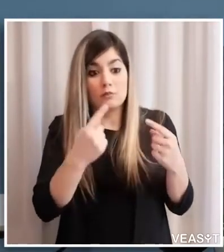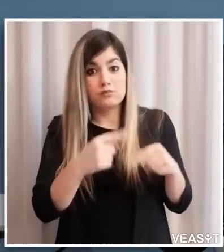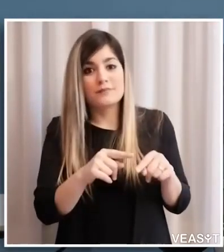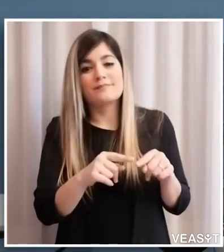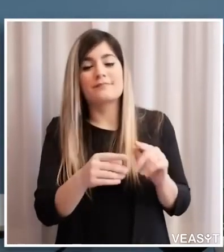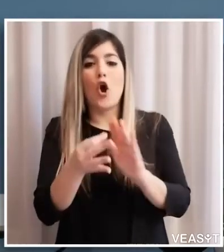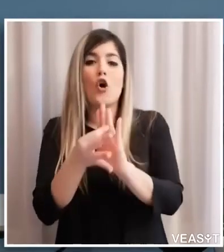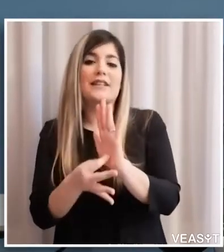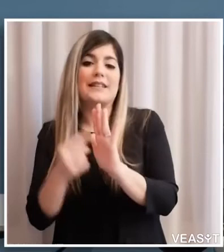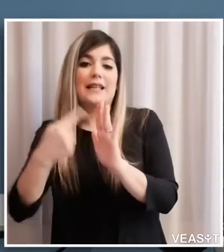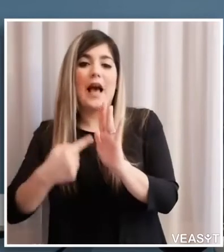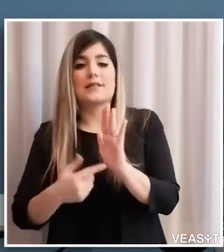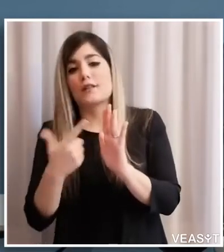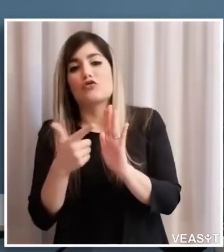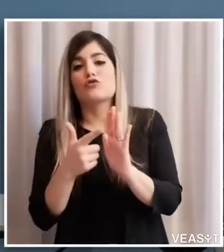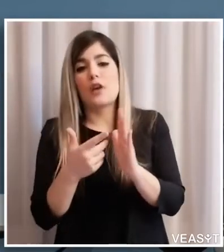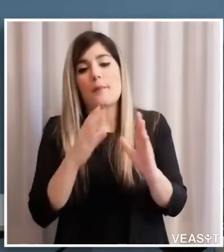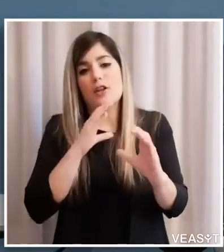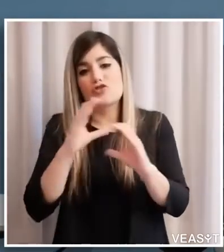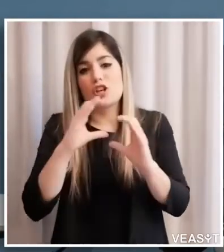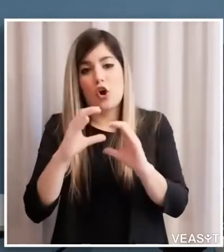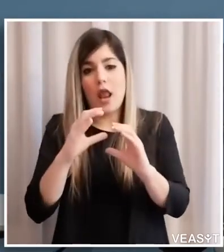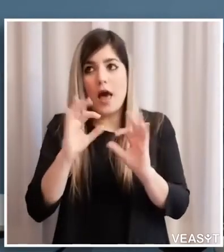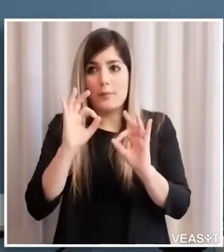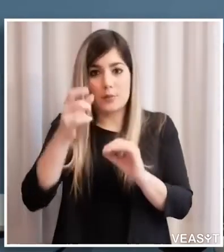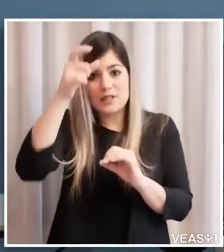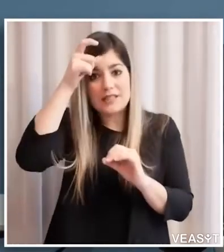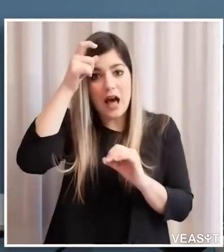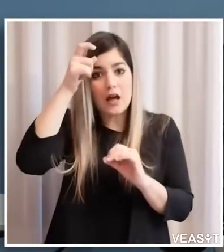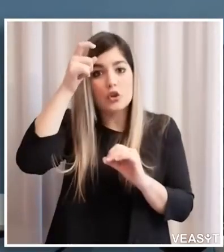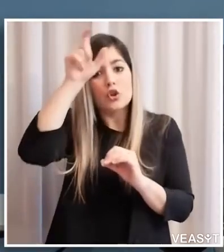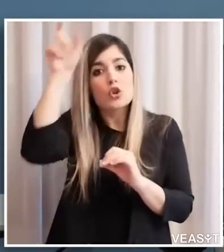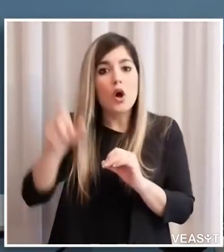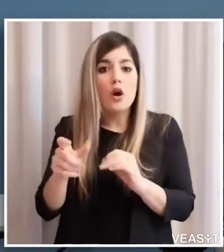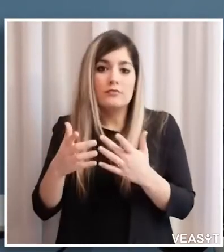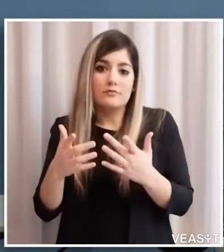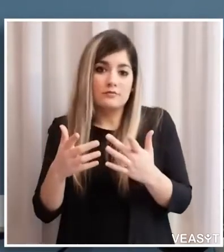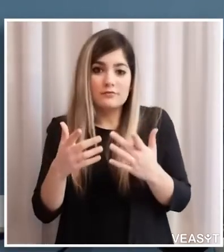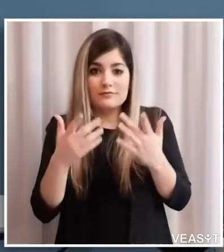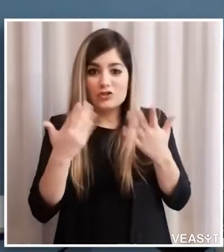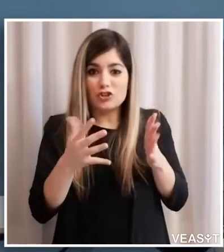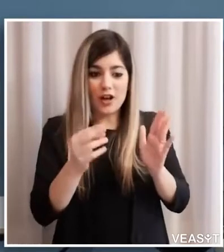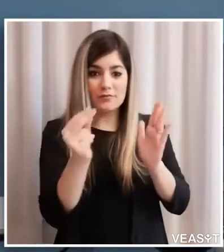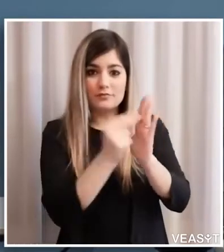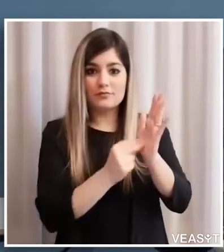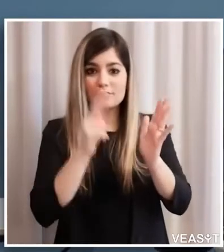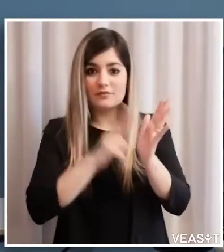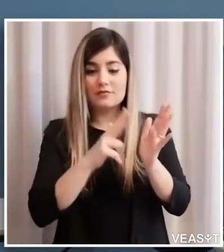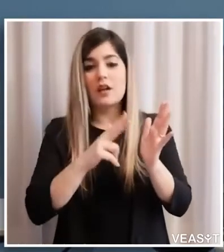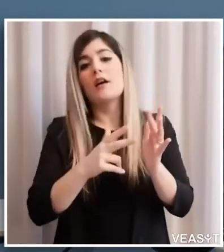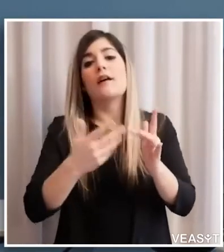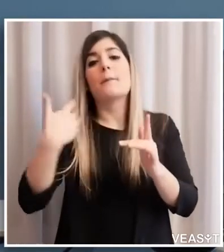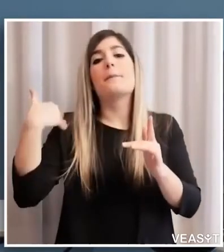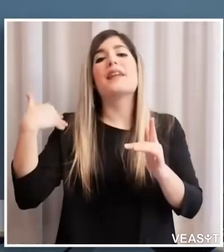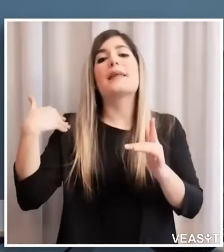circolare così anche a livello statale dove si era previsto come qualcuno ricorda inizialmente che fosse solo un genitore che possa